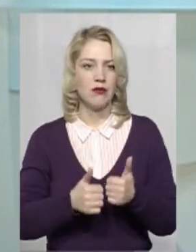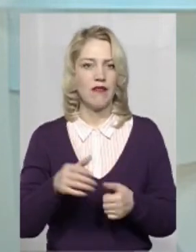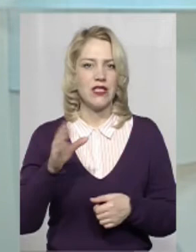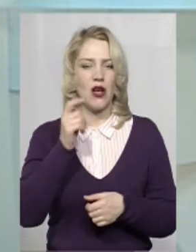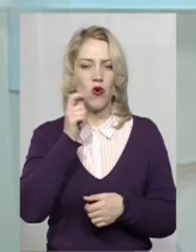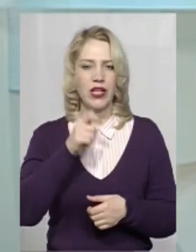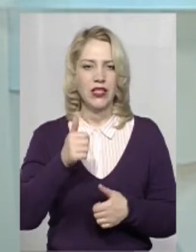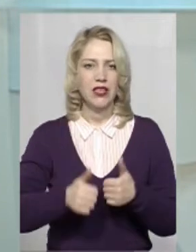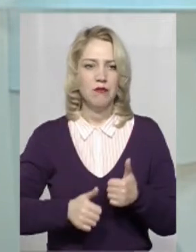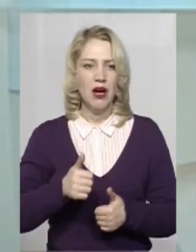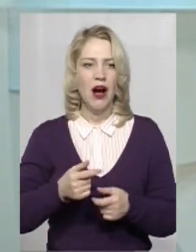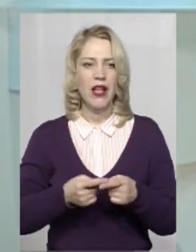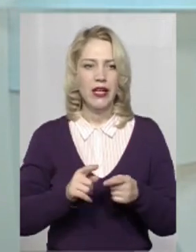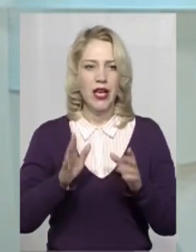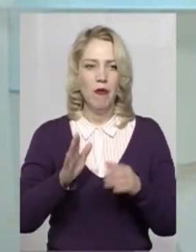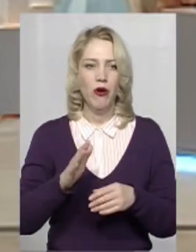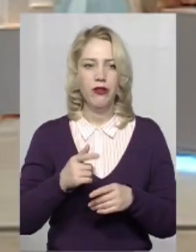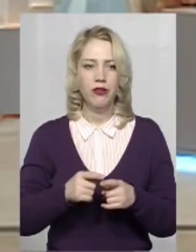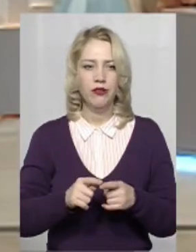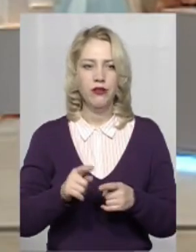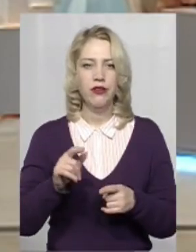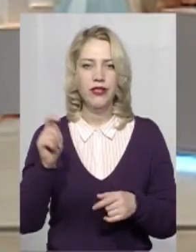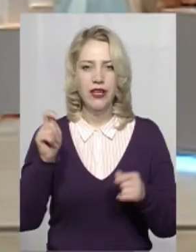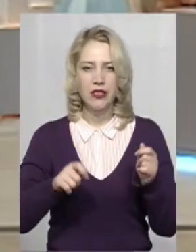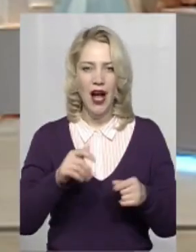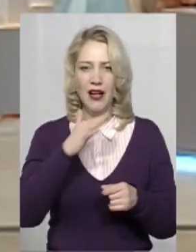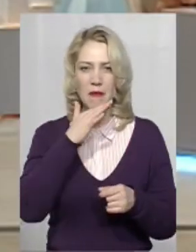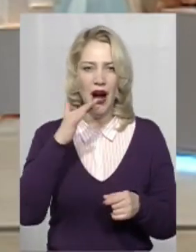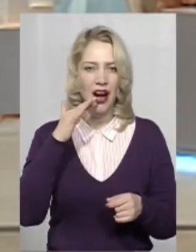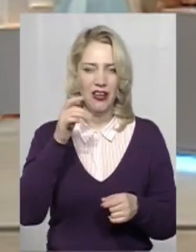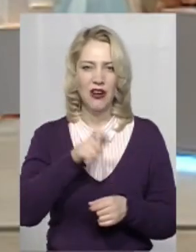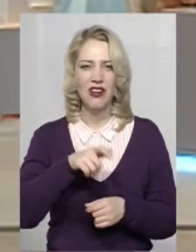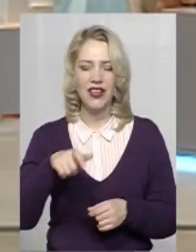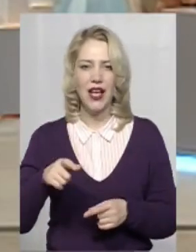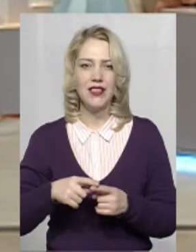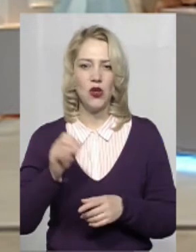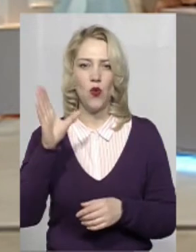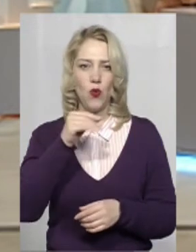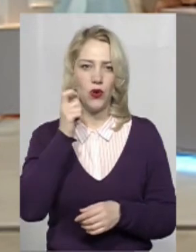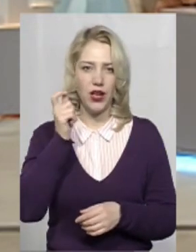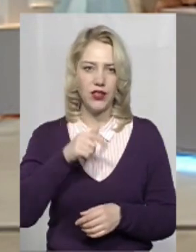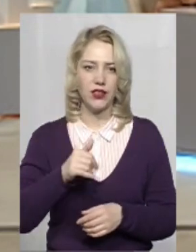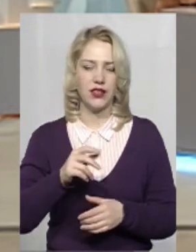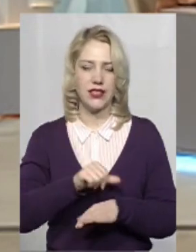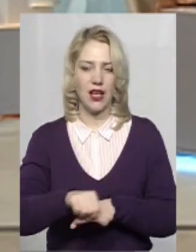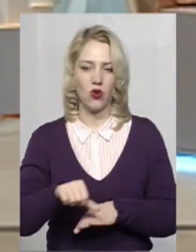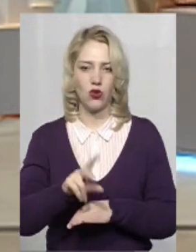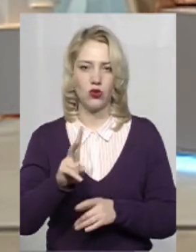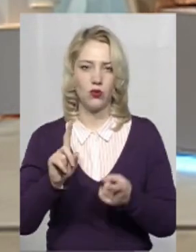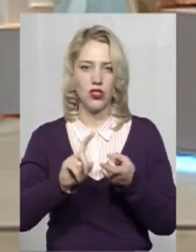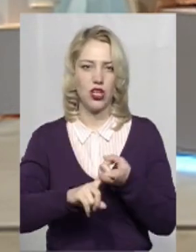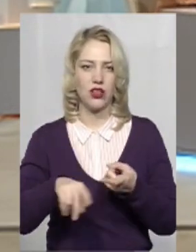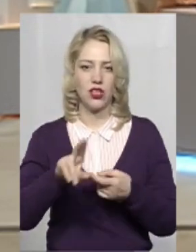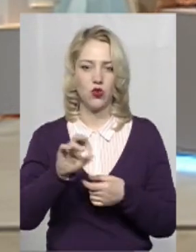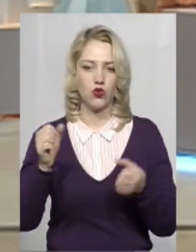все українські змагання. Це в будь-якому разі з'їжджається дуже багато людей із України, з-за кордона, які причетні до